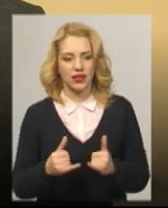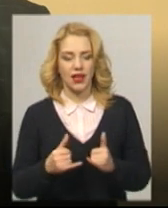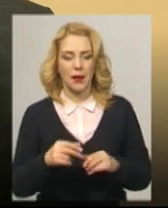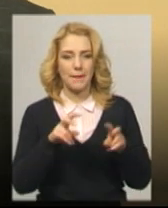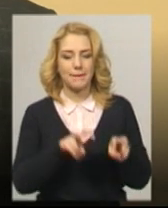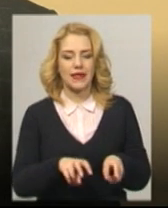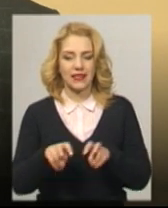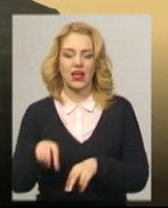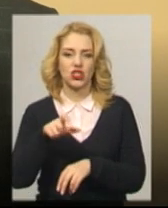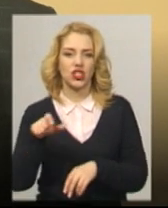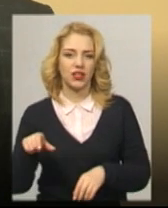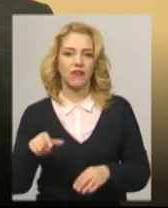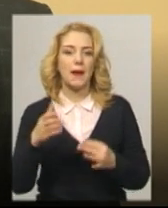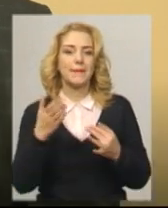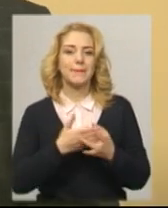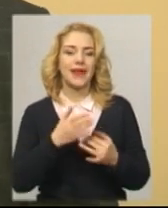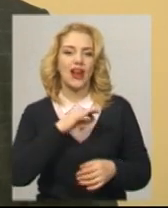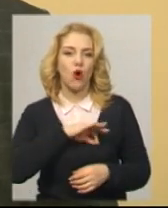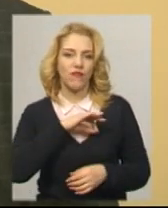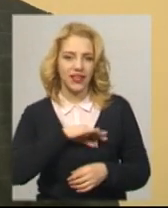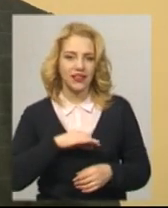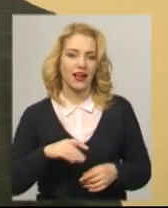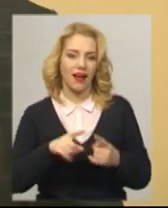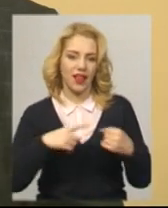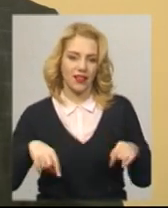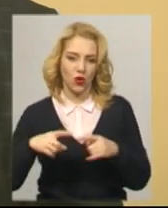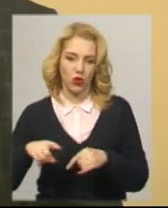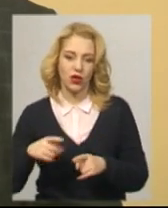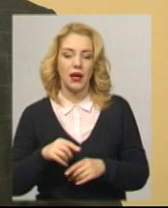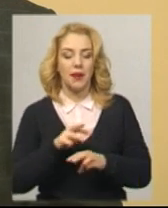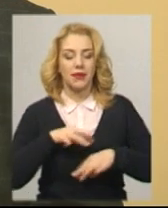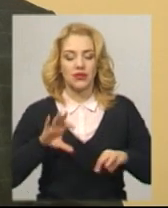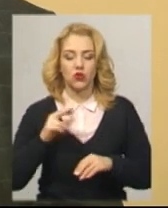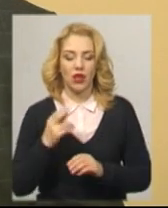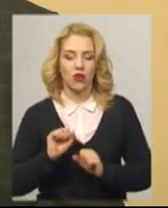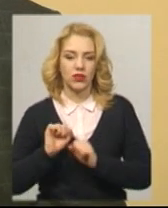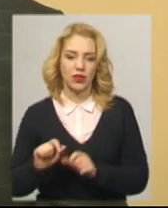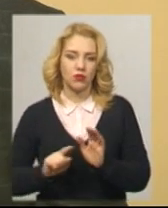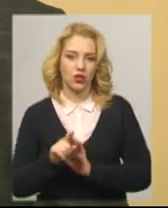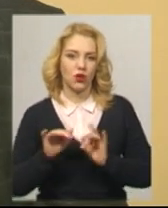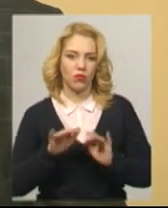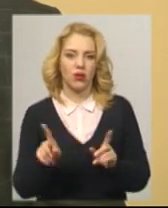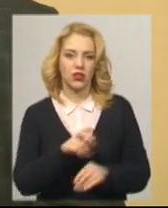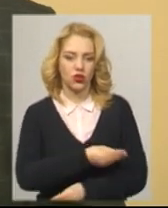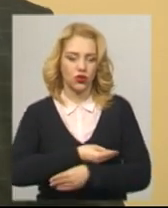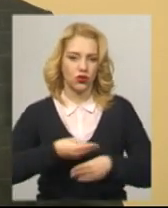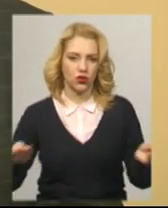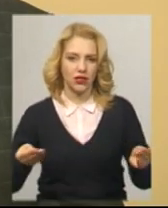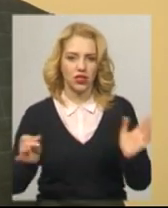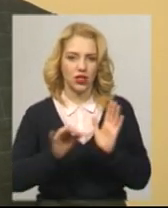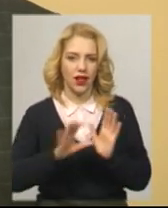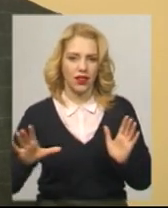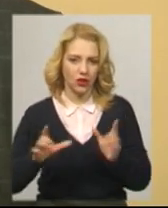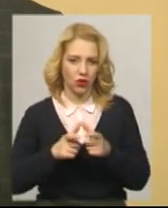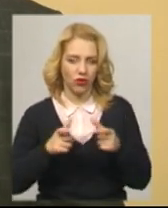категорій. Тому, по суті, з лютого місяця управління праці та соціального захисту розпочнеся компанія щодо видачі електронних квитків.